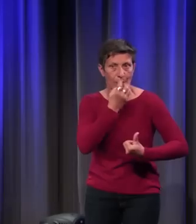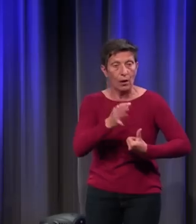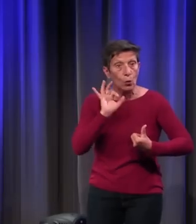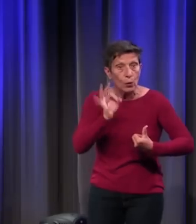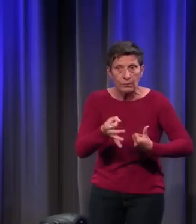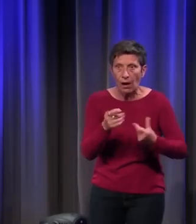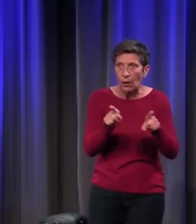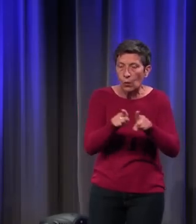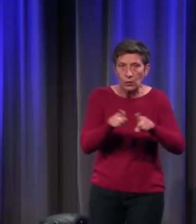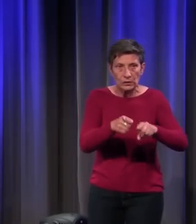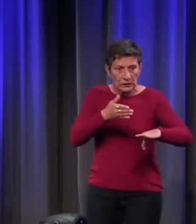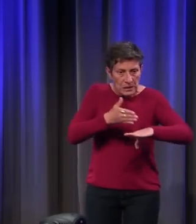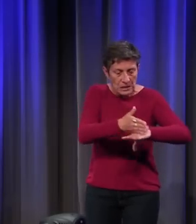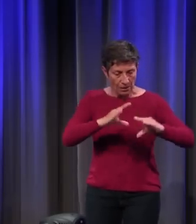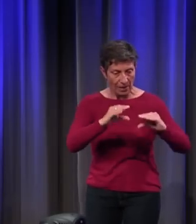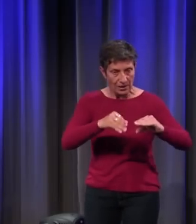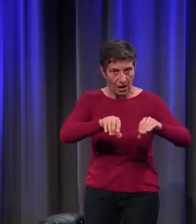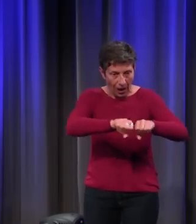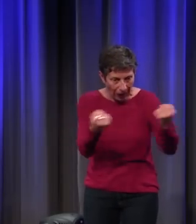pour revenir à bout de la matière.